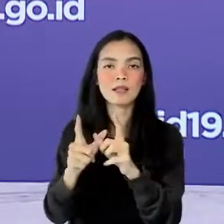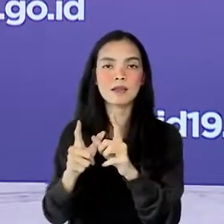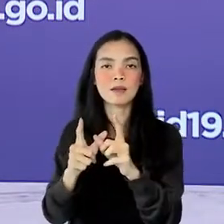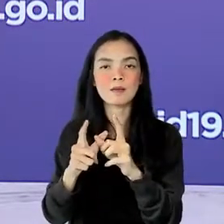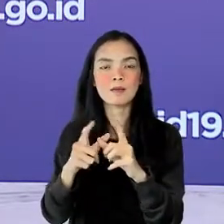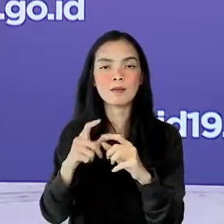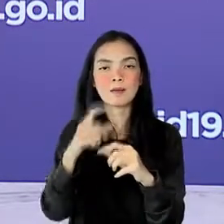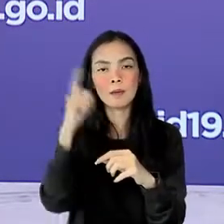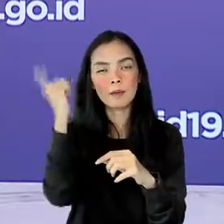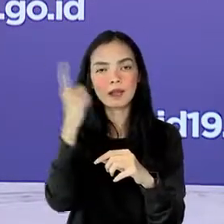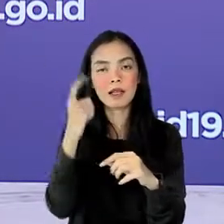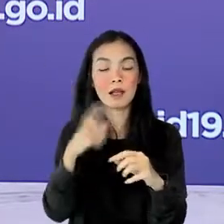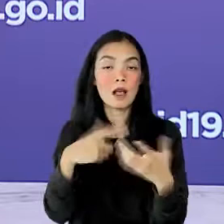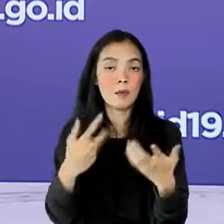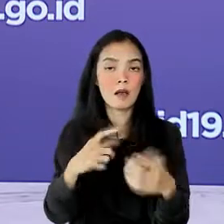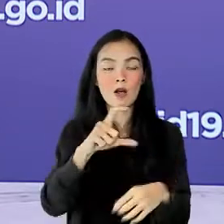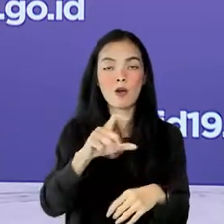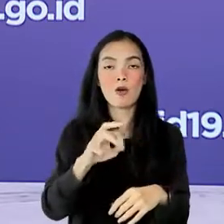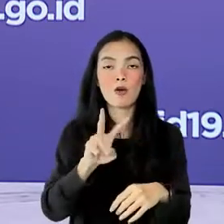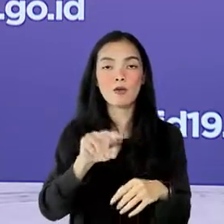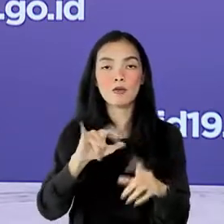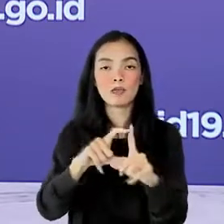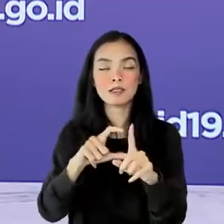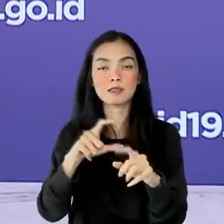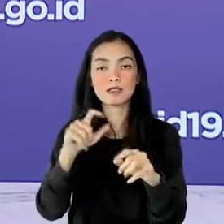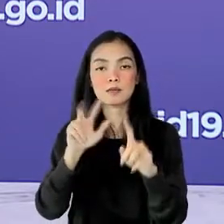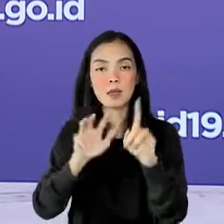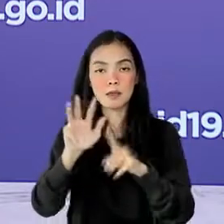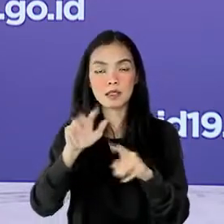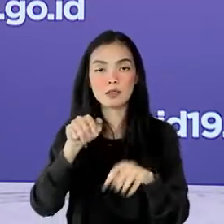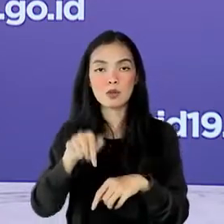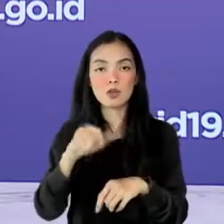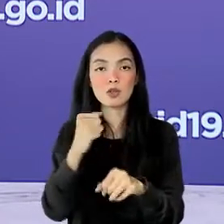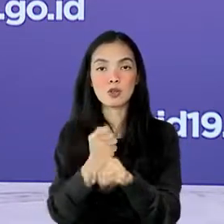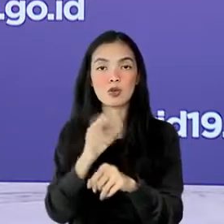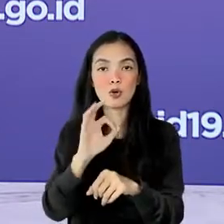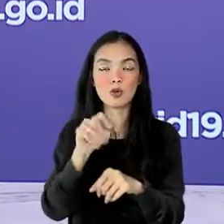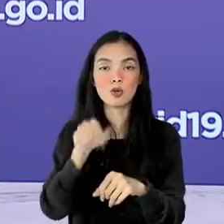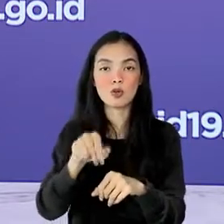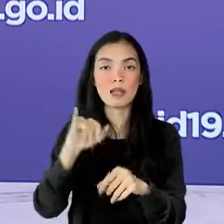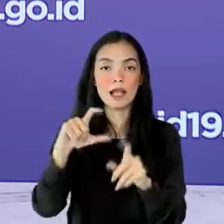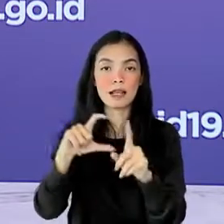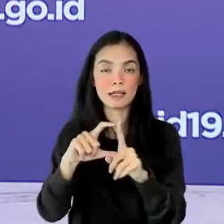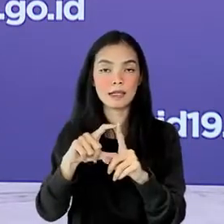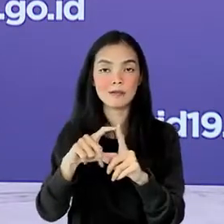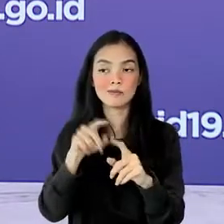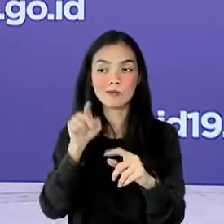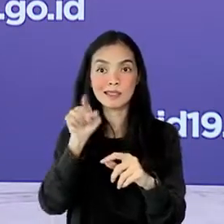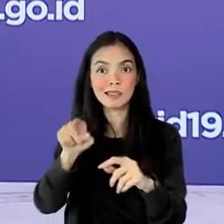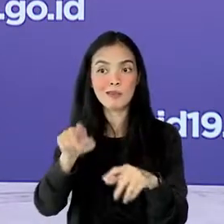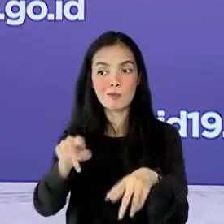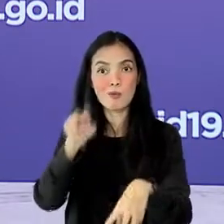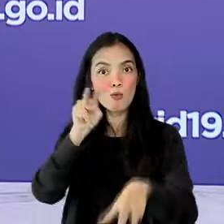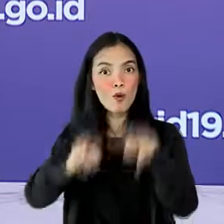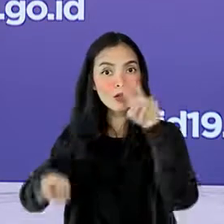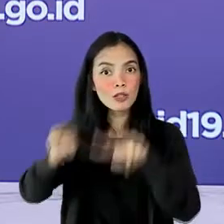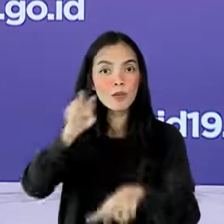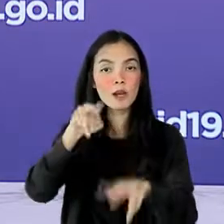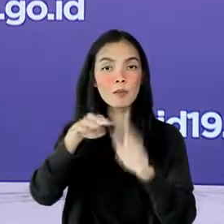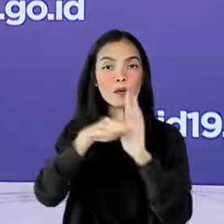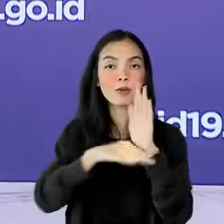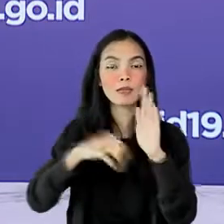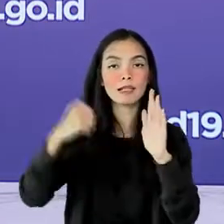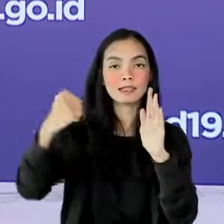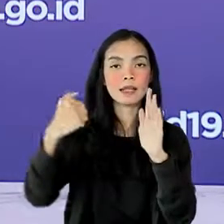covid19.go.id bagian monitoring kepatuan protokol kesehatan pada menu